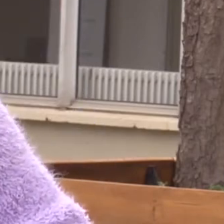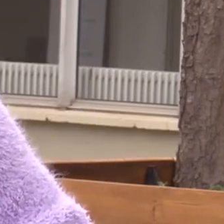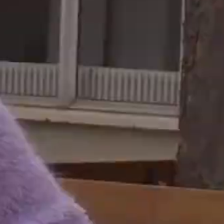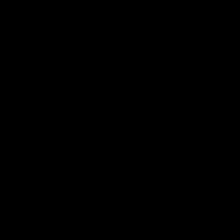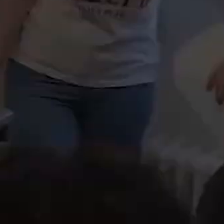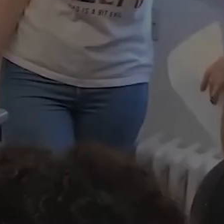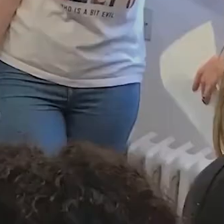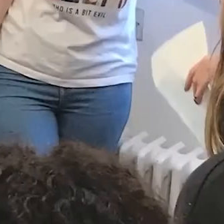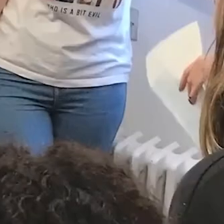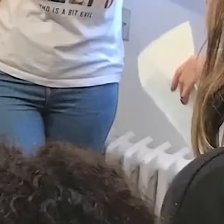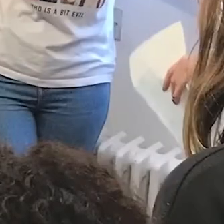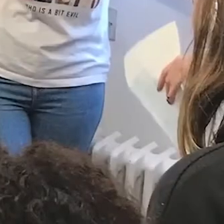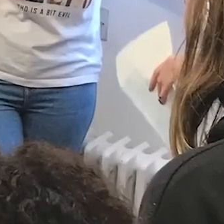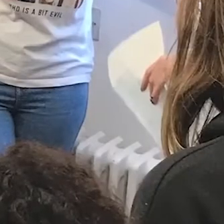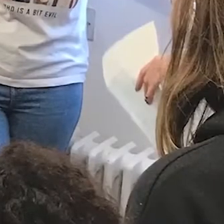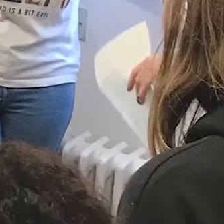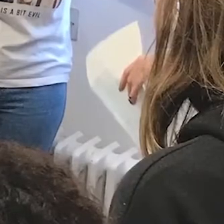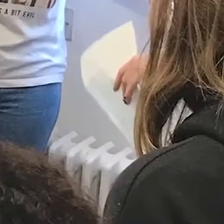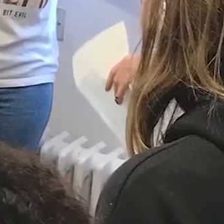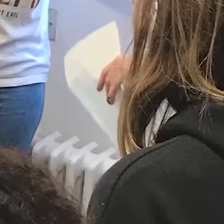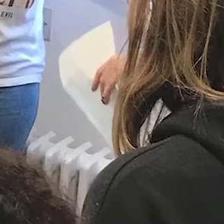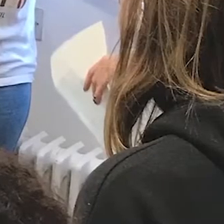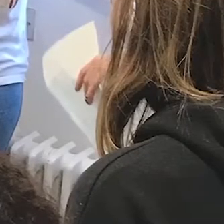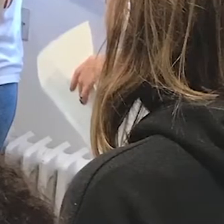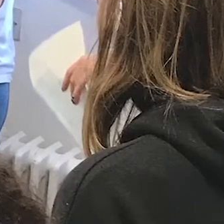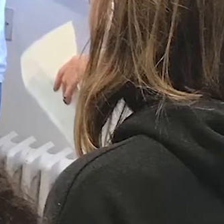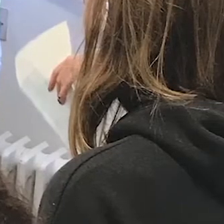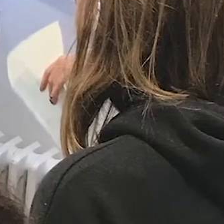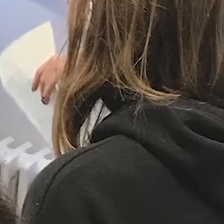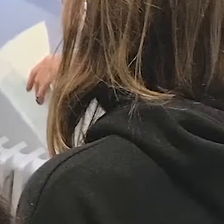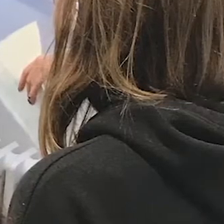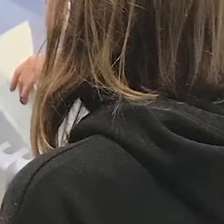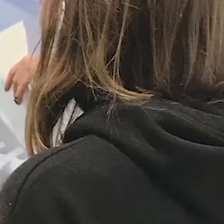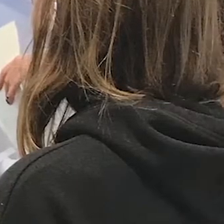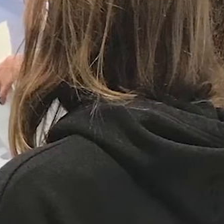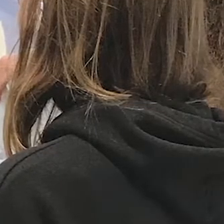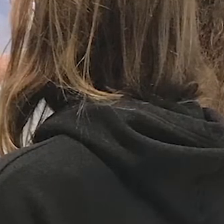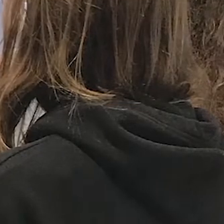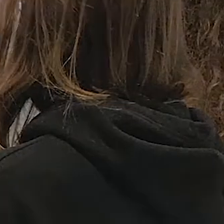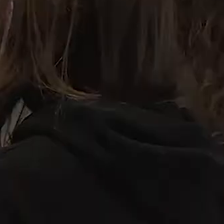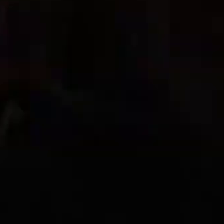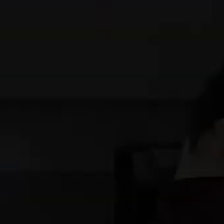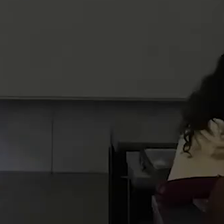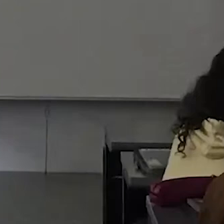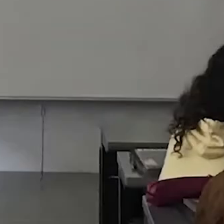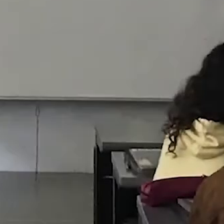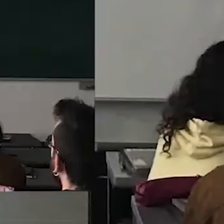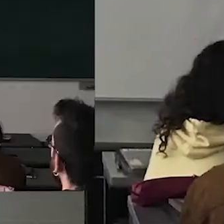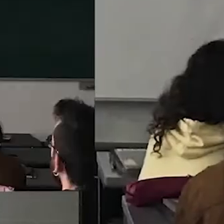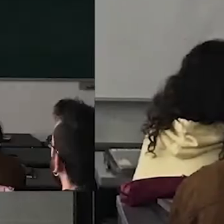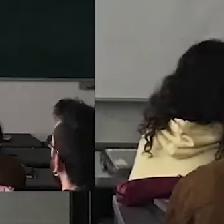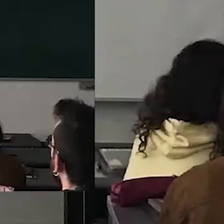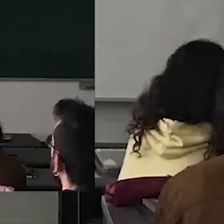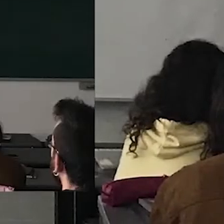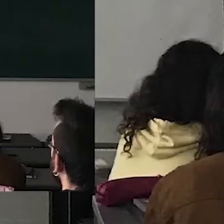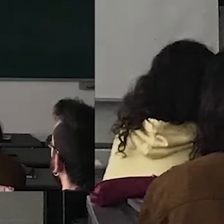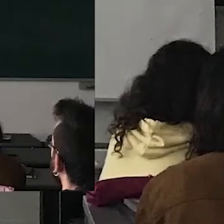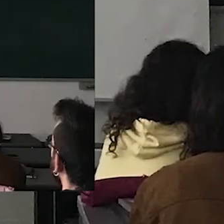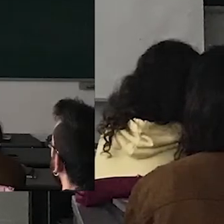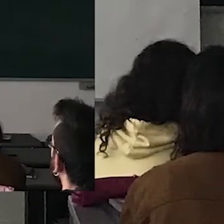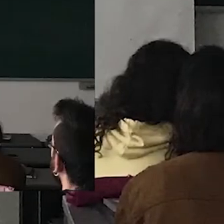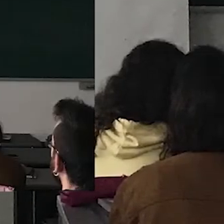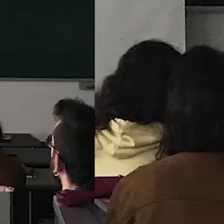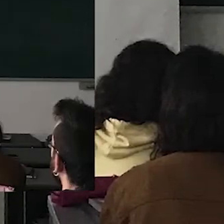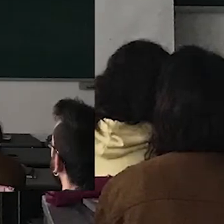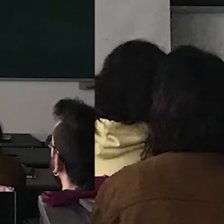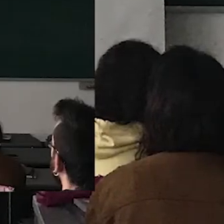jerarquia tan bestia dentro de l'academia i pugui sortir de esa burbujita de alumna per poder formar part. Nos han tingut moltíssim en compte a l'hora de